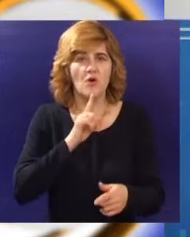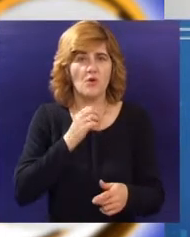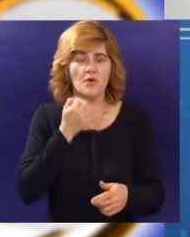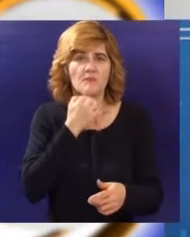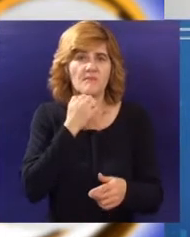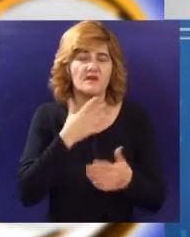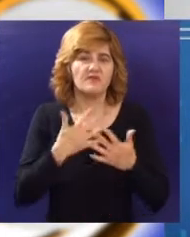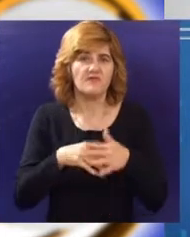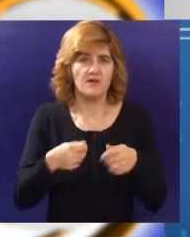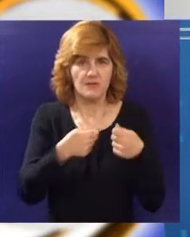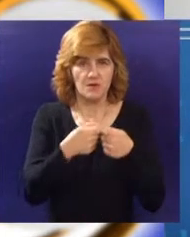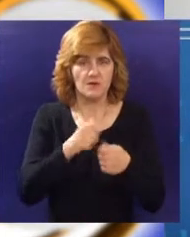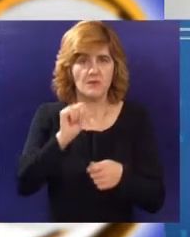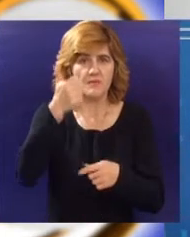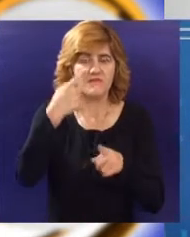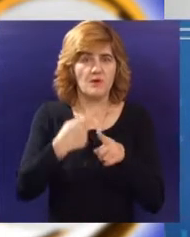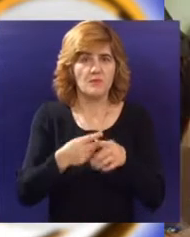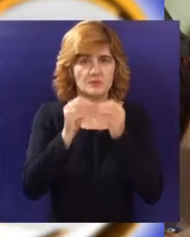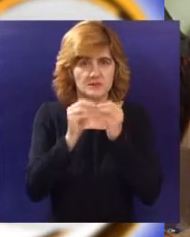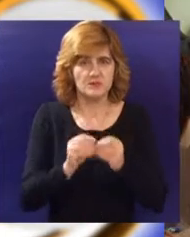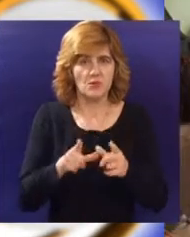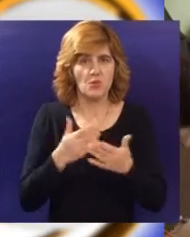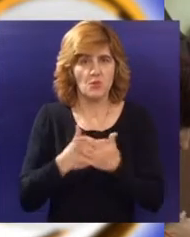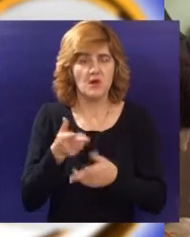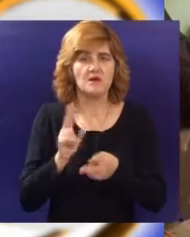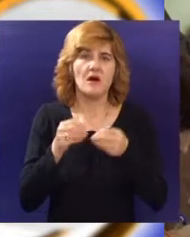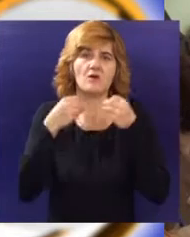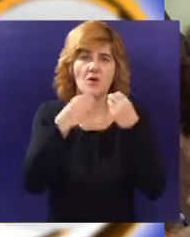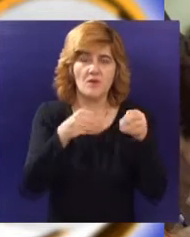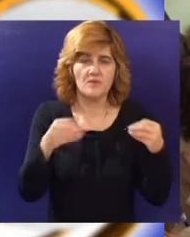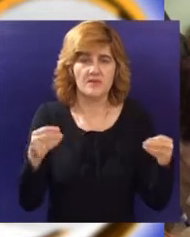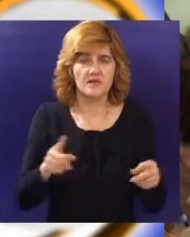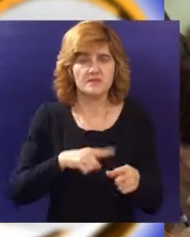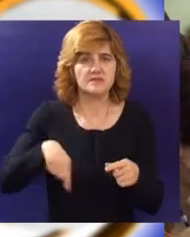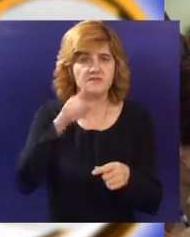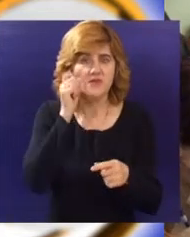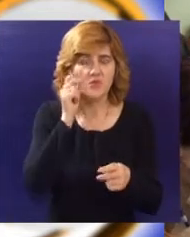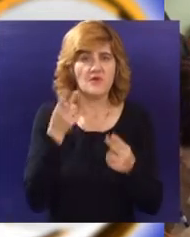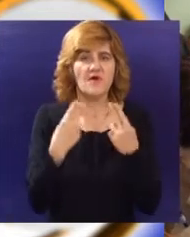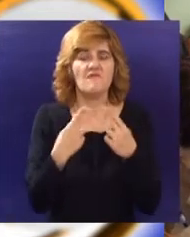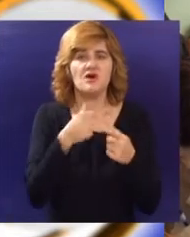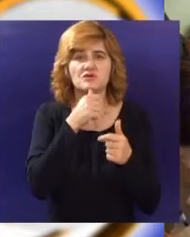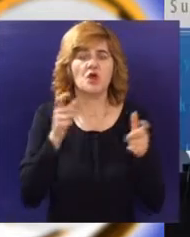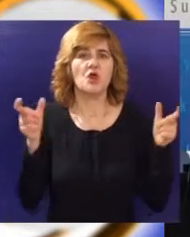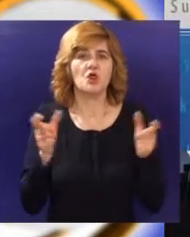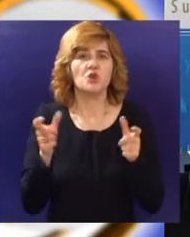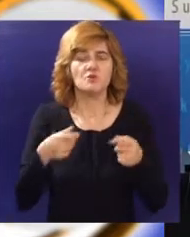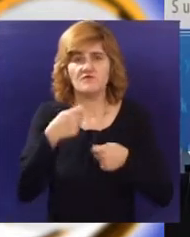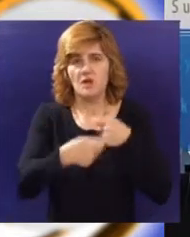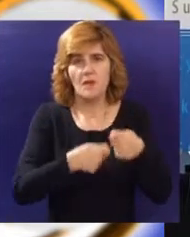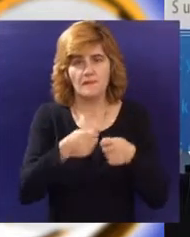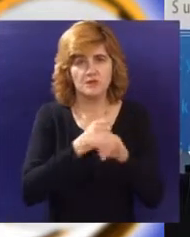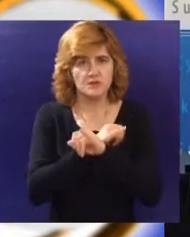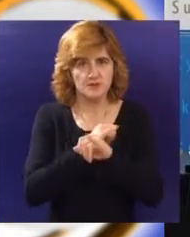koju Komora Mladih Subotica organizuje po prvi put u našem gradu sa ciljem podizanja svesti subotičke javnosti o značaju društveno-odgovornog